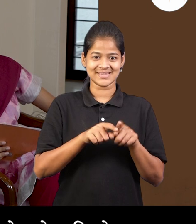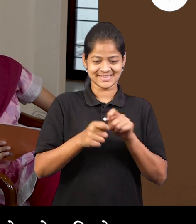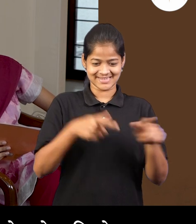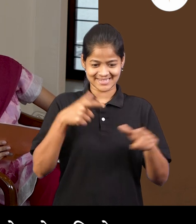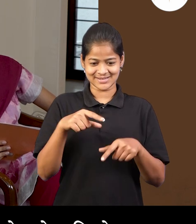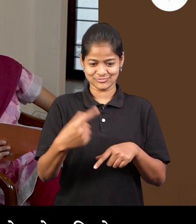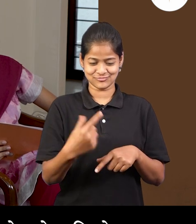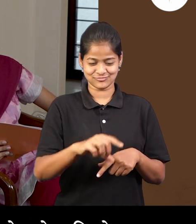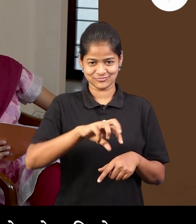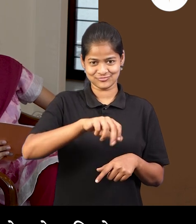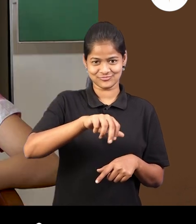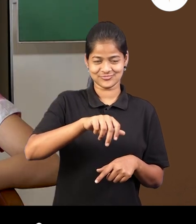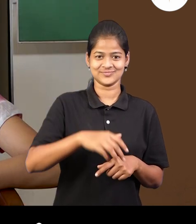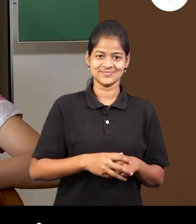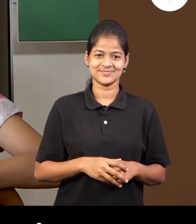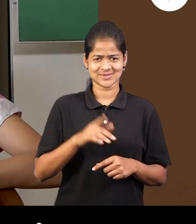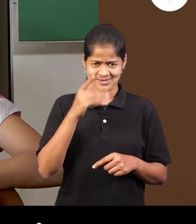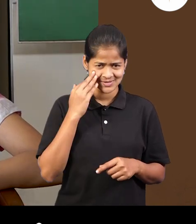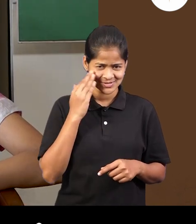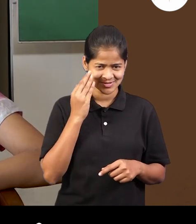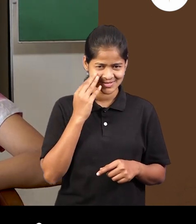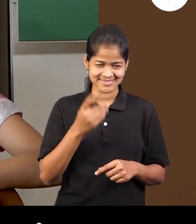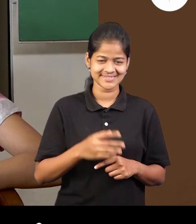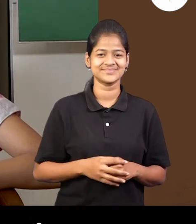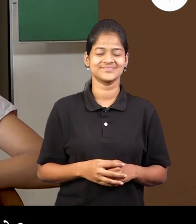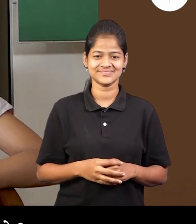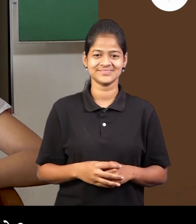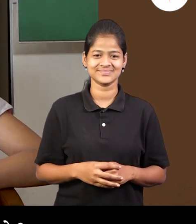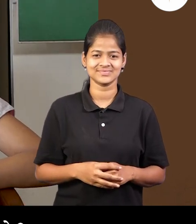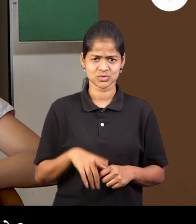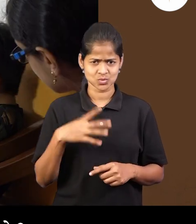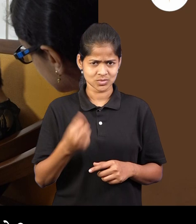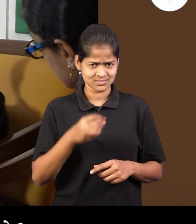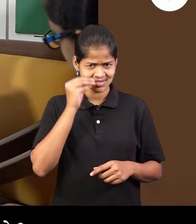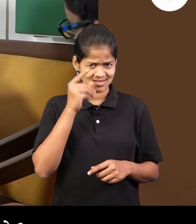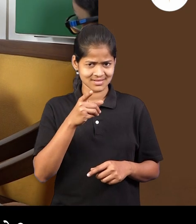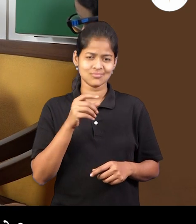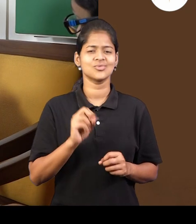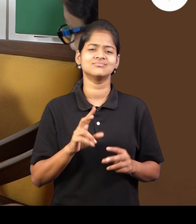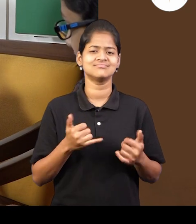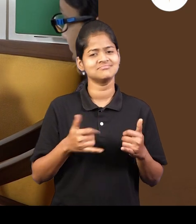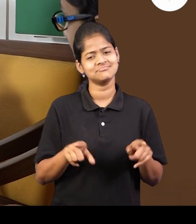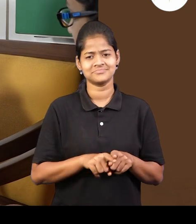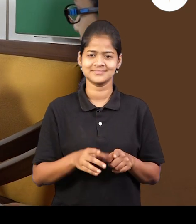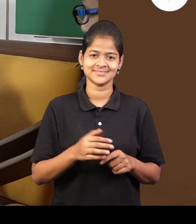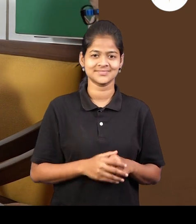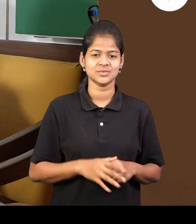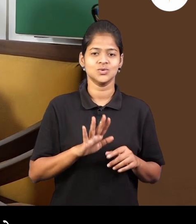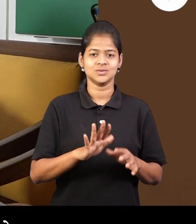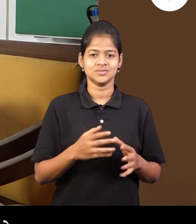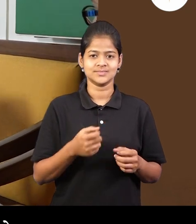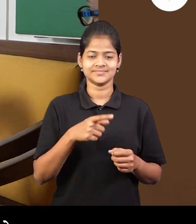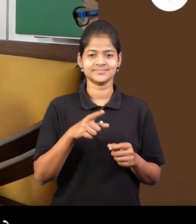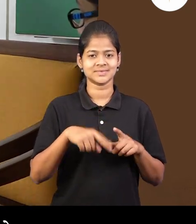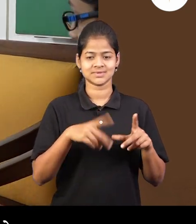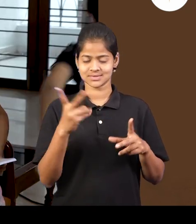भिंगरी सरका गोल गोल फिरता न। ए तुला बेंगरी एकले न बनता। हो। तुला शिकाईचिया। चाले रपंटे खेलुया।